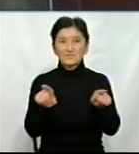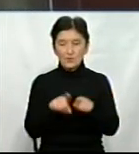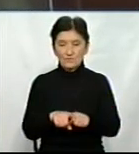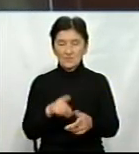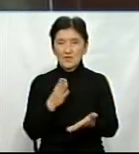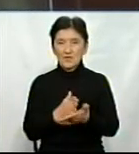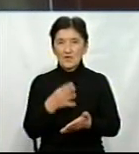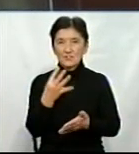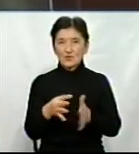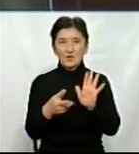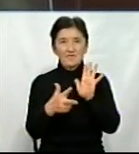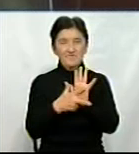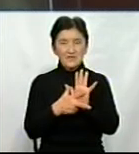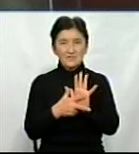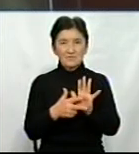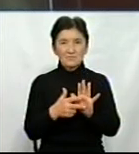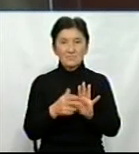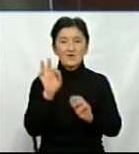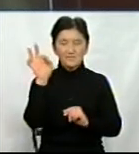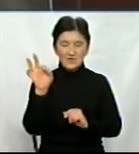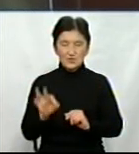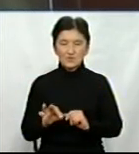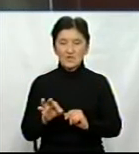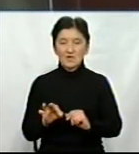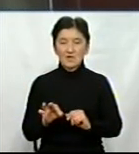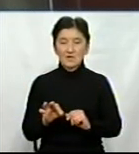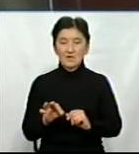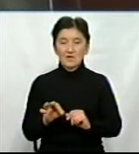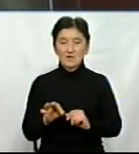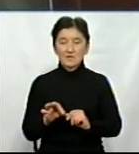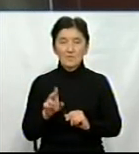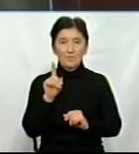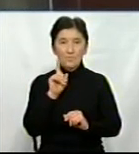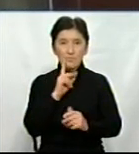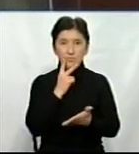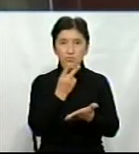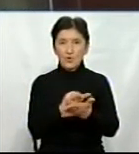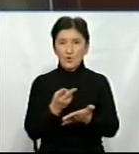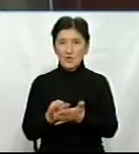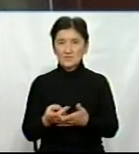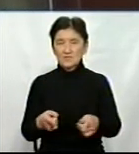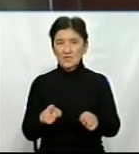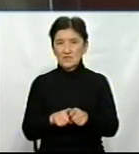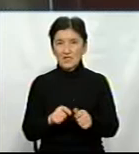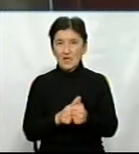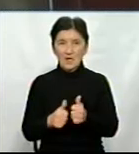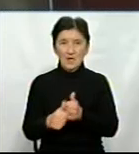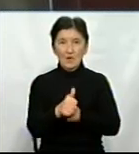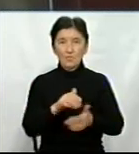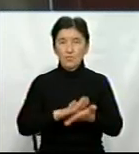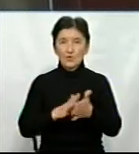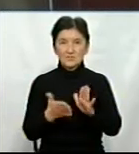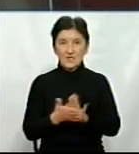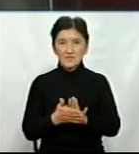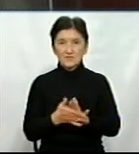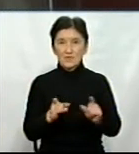майже 48%. Тому галузь все ж таки показує такі лідируючі позиції в порівнянні